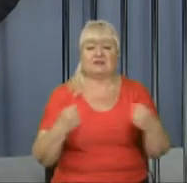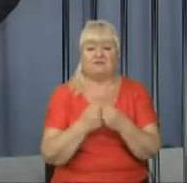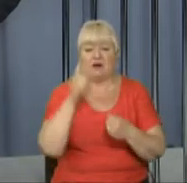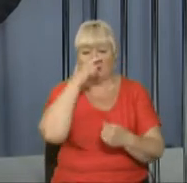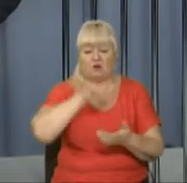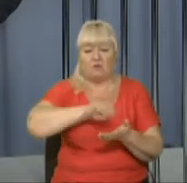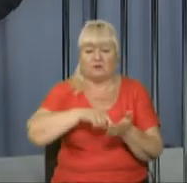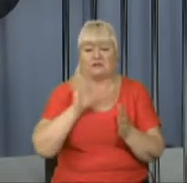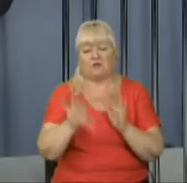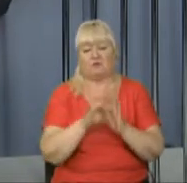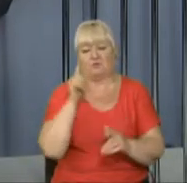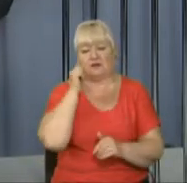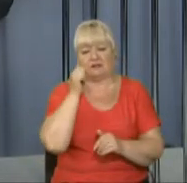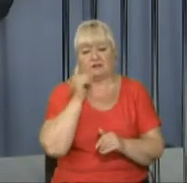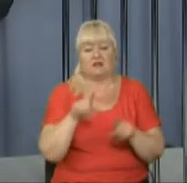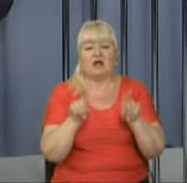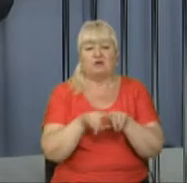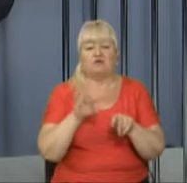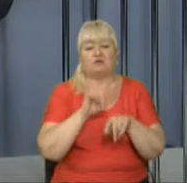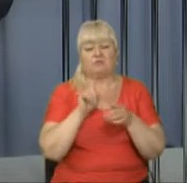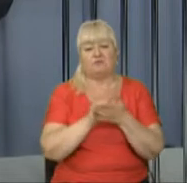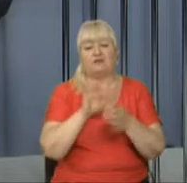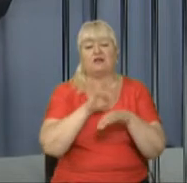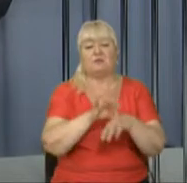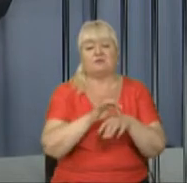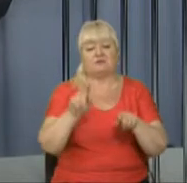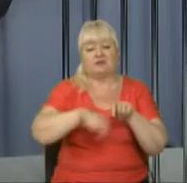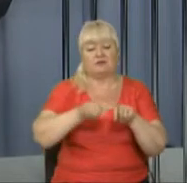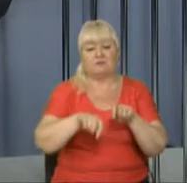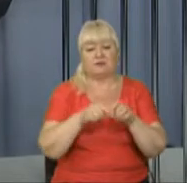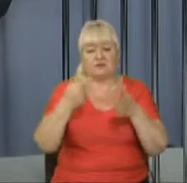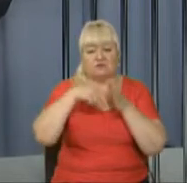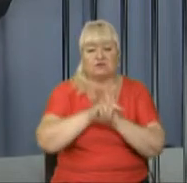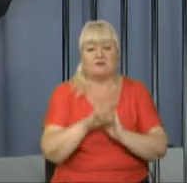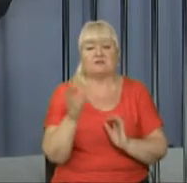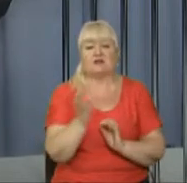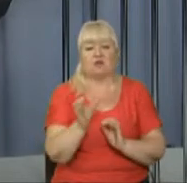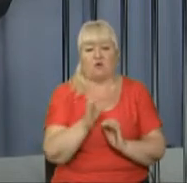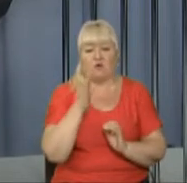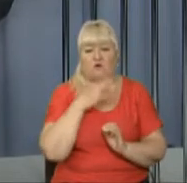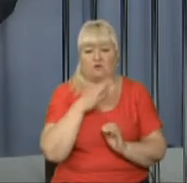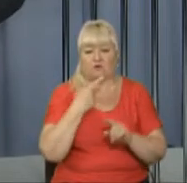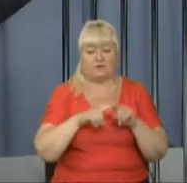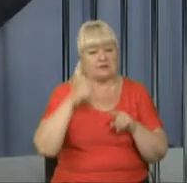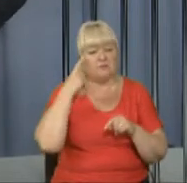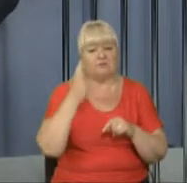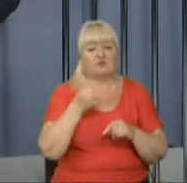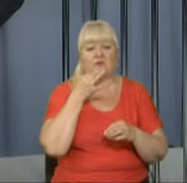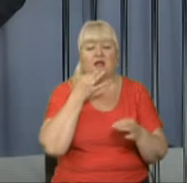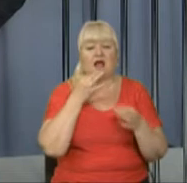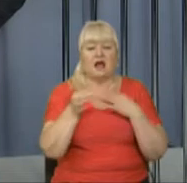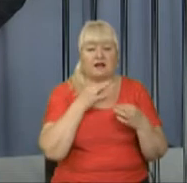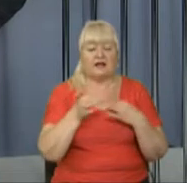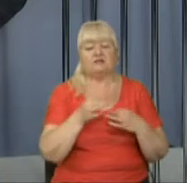завтра. Також для водія мають провести експертизу на вміст алкоголю в крові. Про це повідомила речниця Нацполіції Львівщини